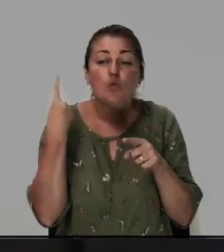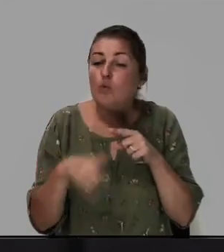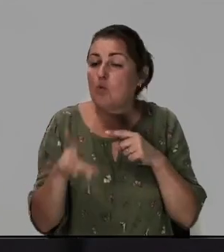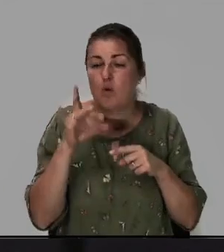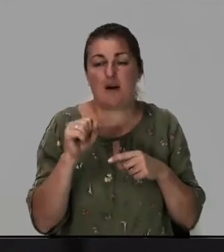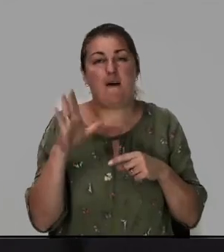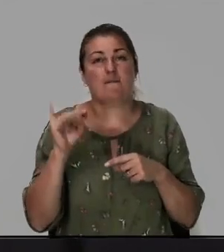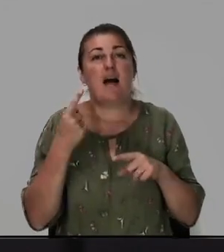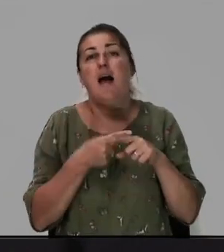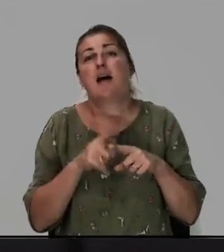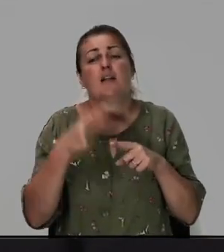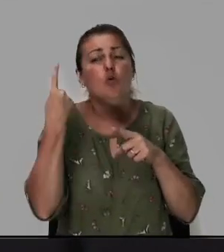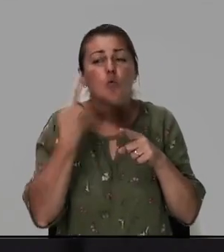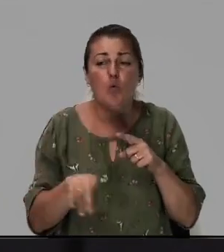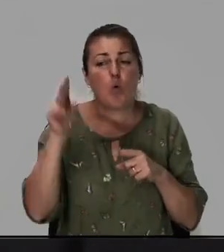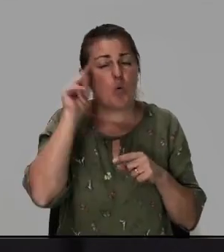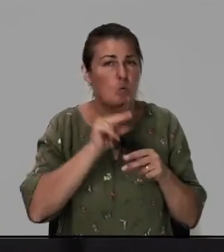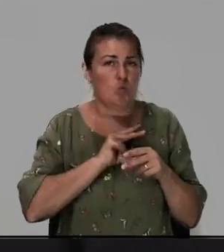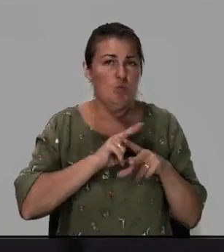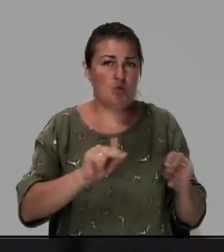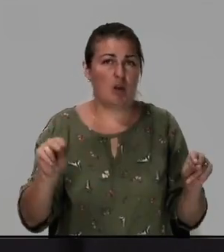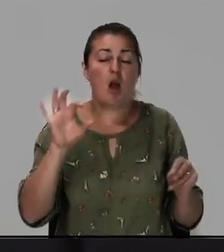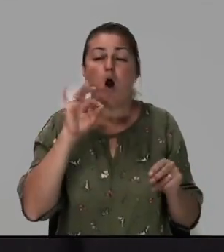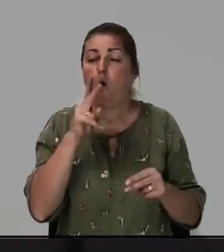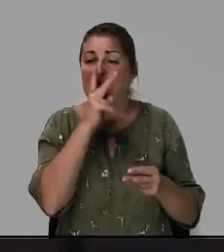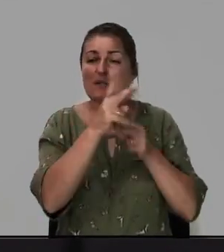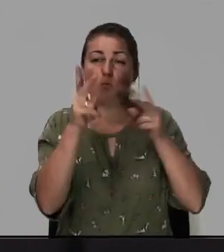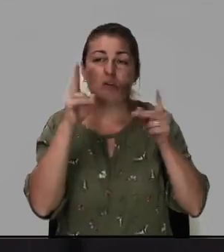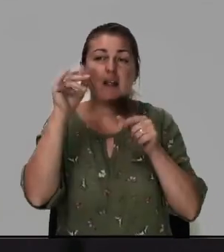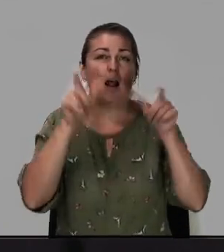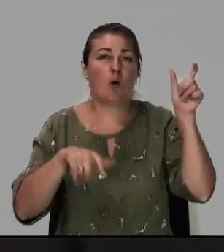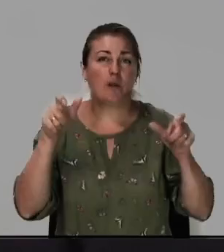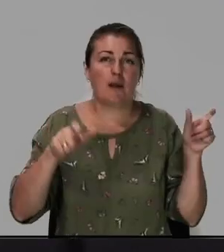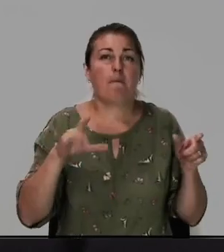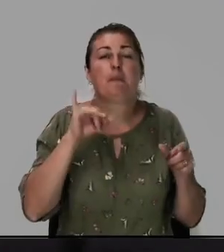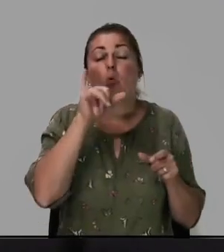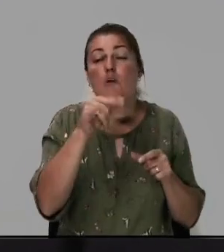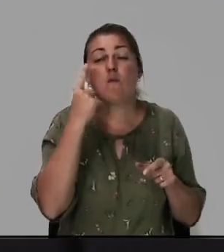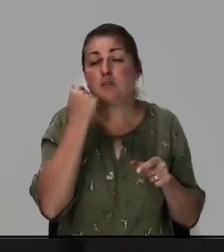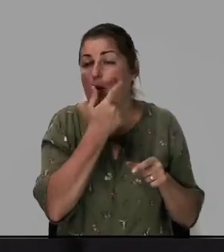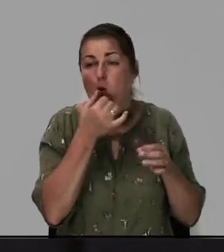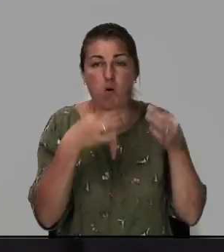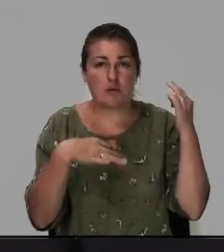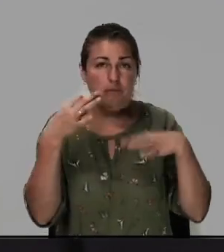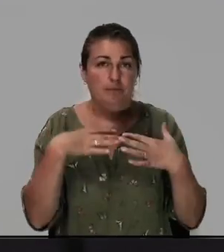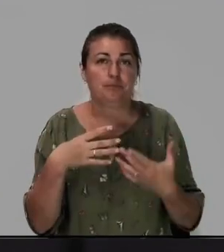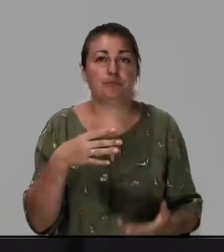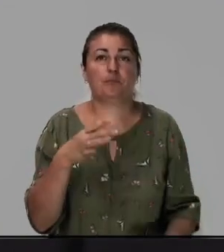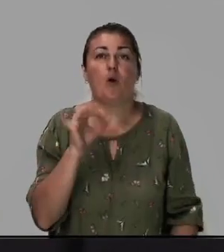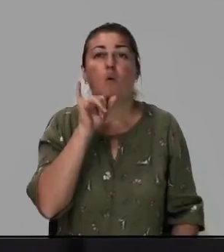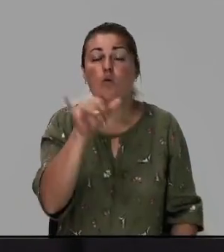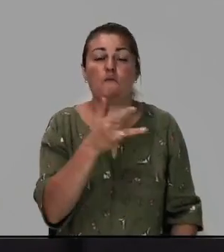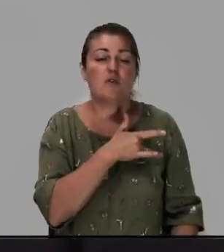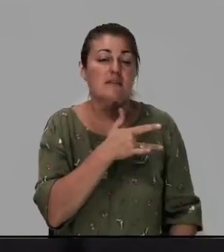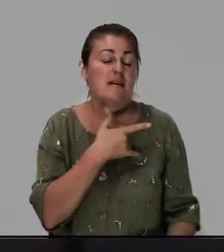это другой учитель он смотрит на людей и у него слезы текут у него